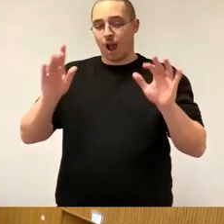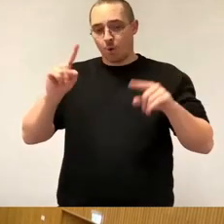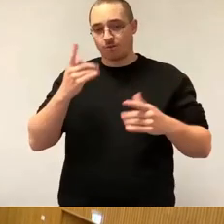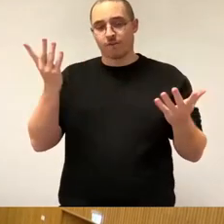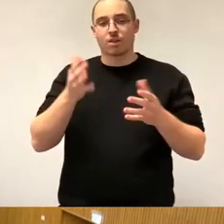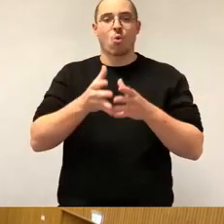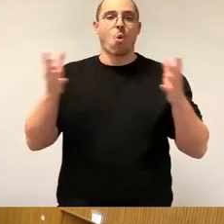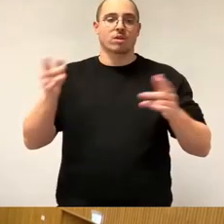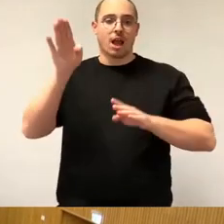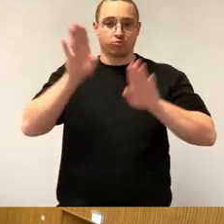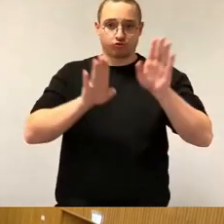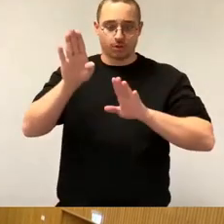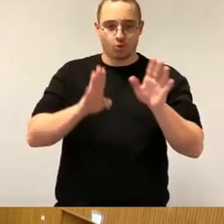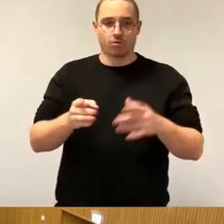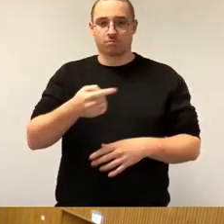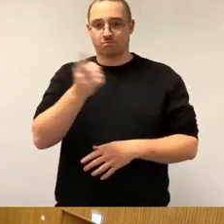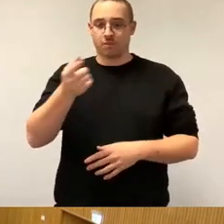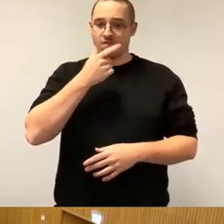folgen möchte, den bitte ich jetzt zum Stimmzeichen.